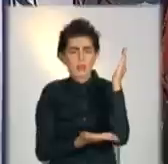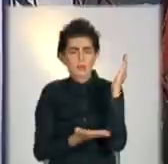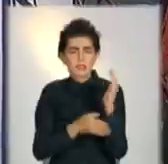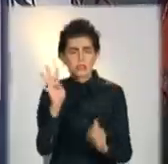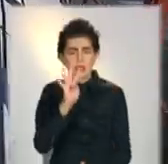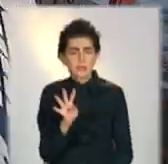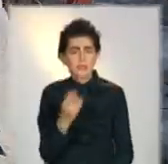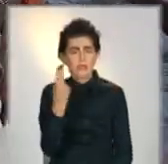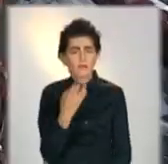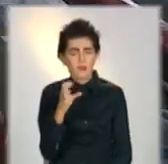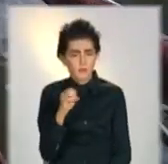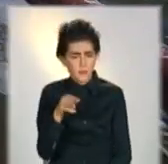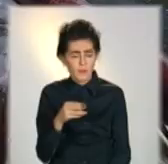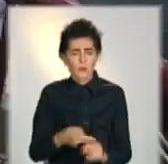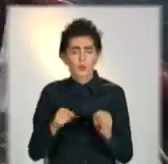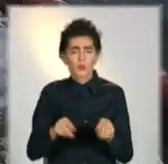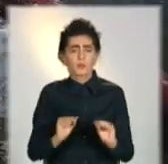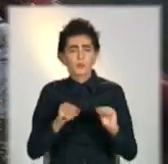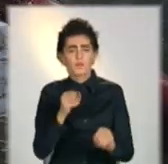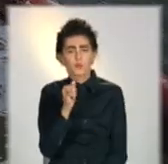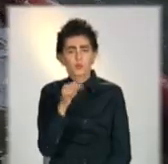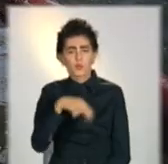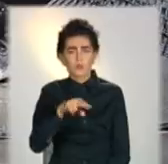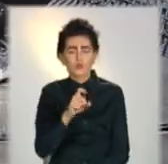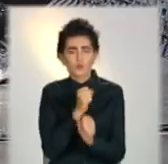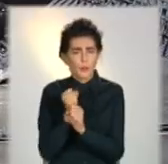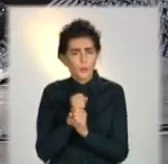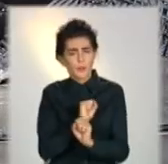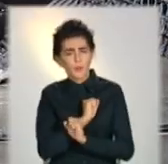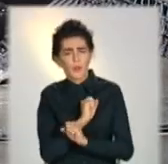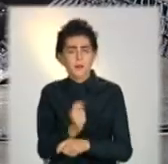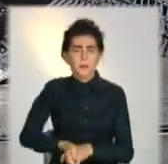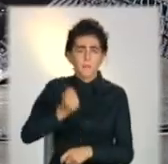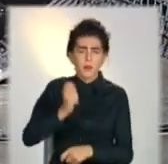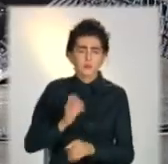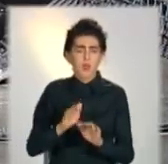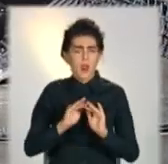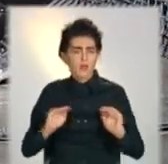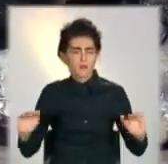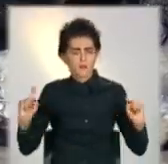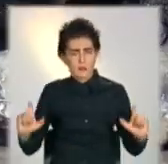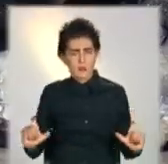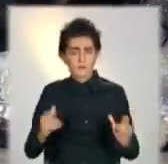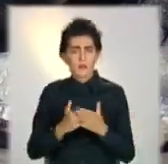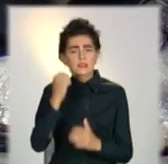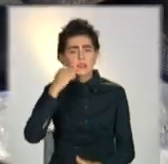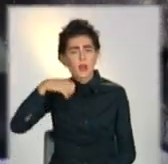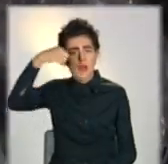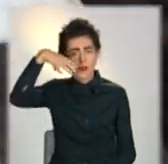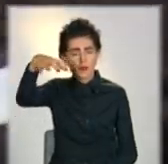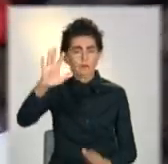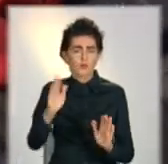сірого кольору. Також тут облаштують футзони та місця для рибалки. Поставлять лавочки, а замість старих ліхтарів